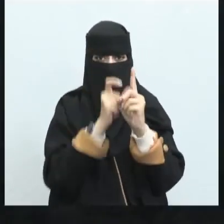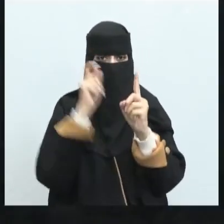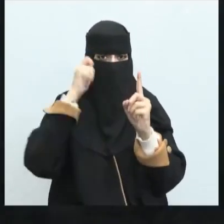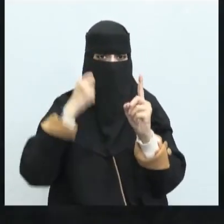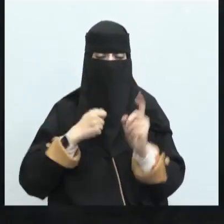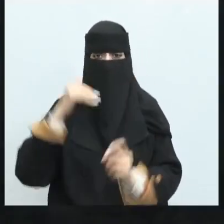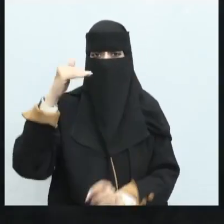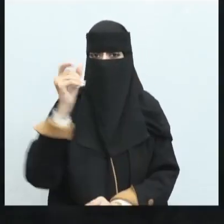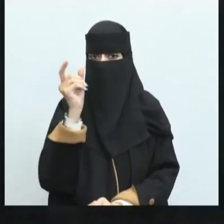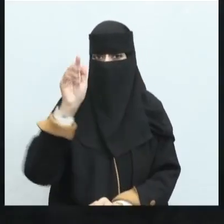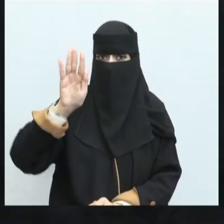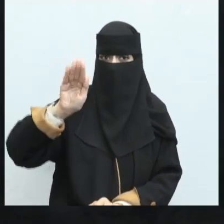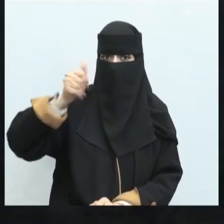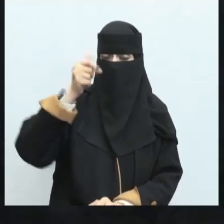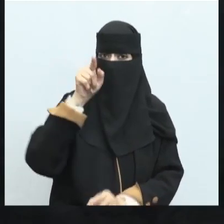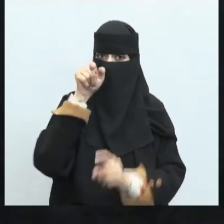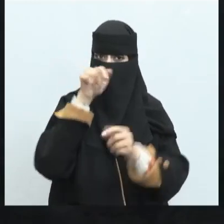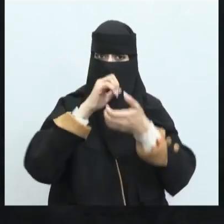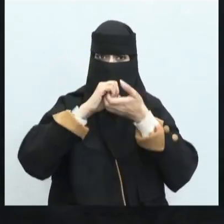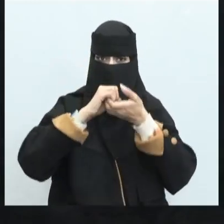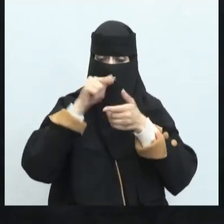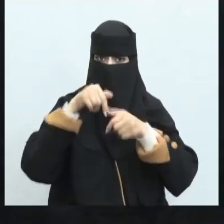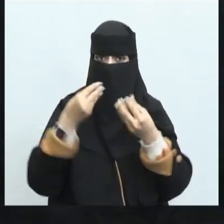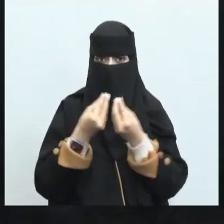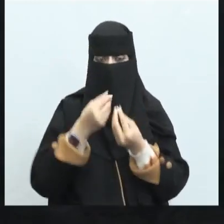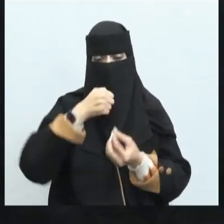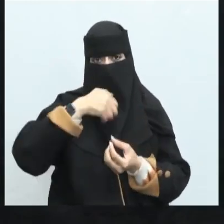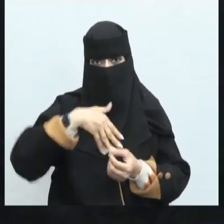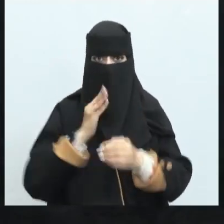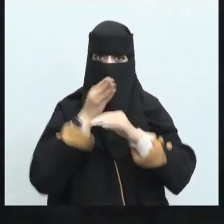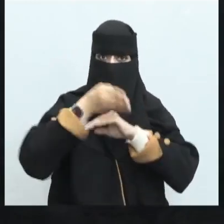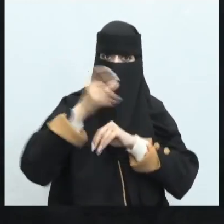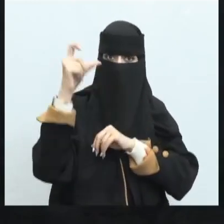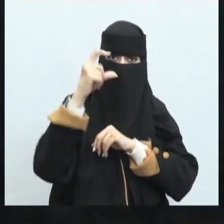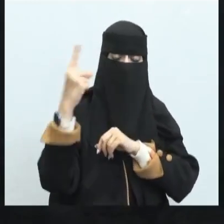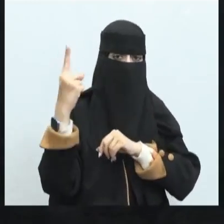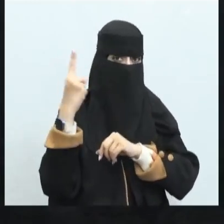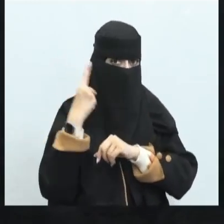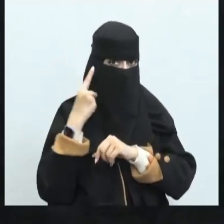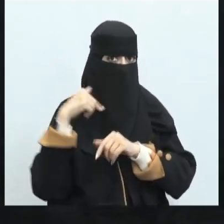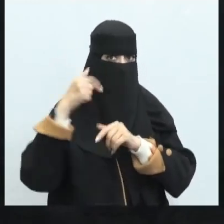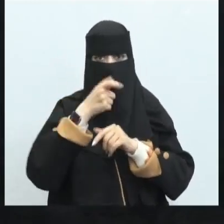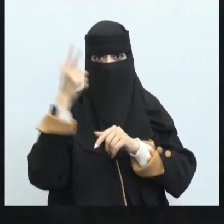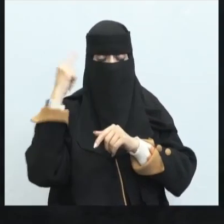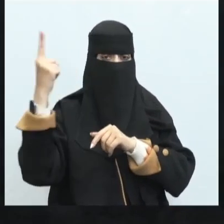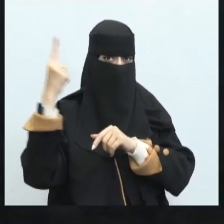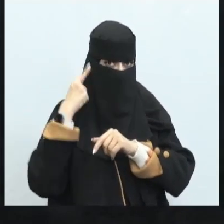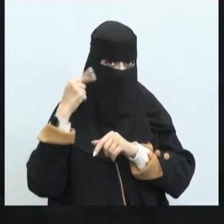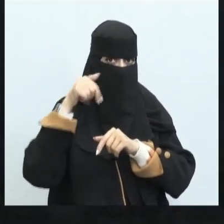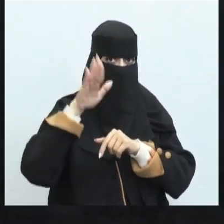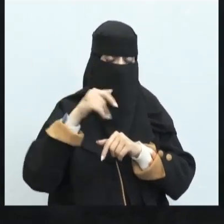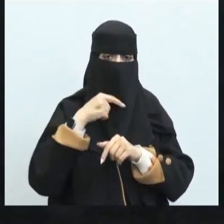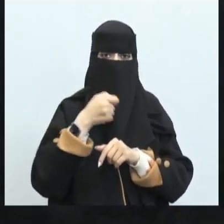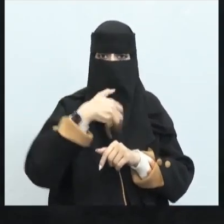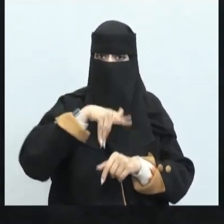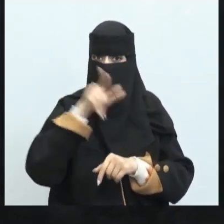أنها صحابية وأنها أسلمت مع النبي صلى الله وسلم كان النبي صلى الله يستمع إليها ويقول هيه يا أخونا اسمعنا نزيديني من